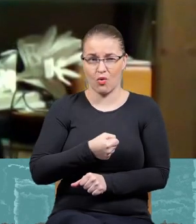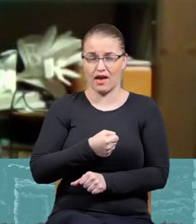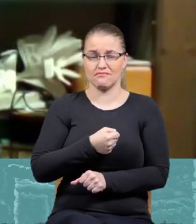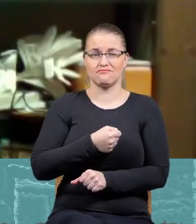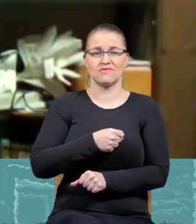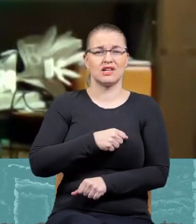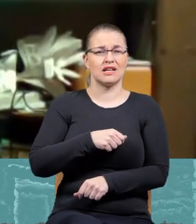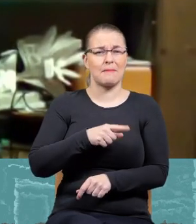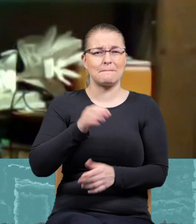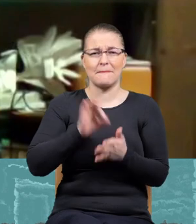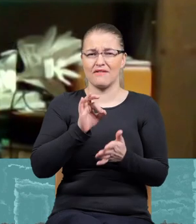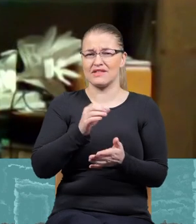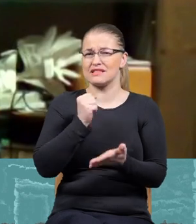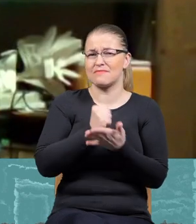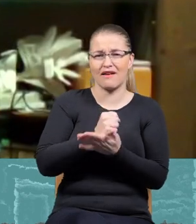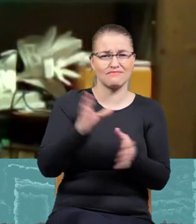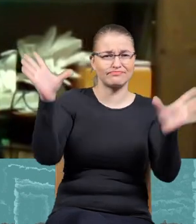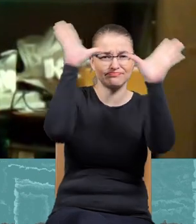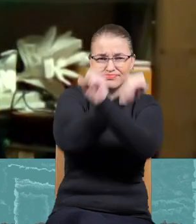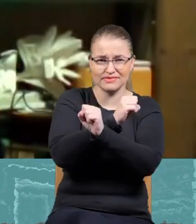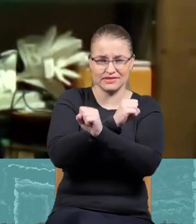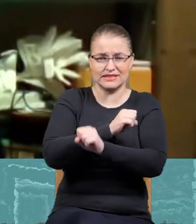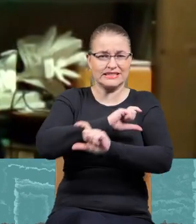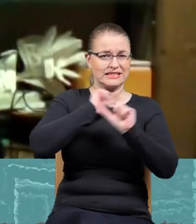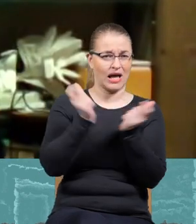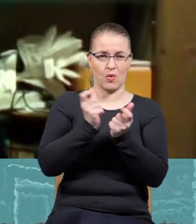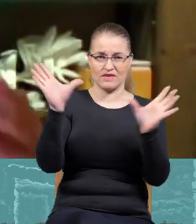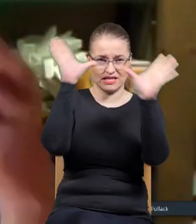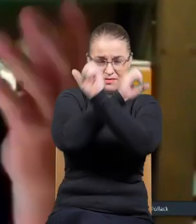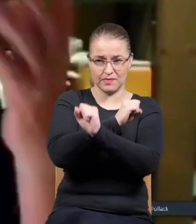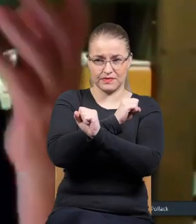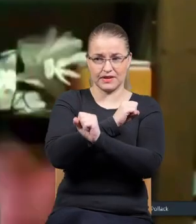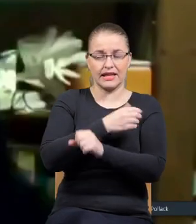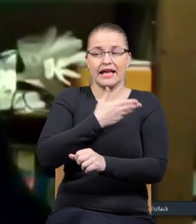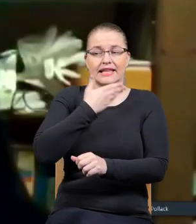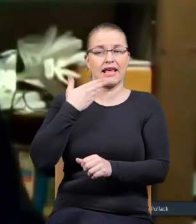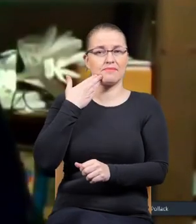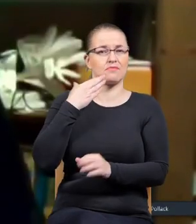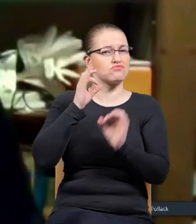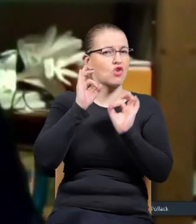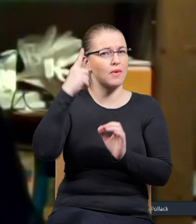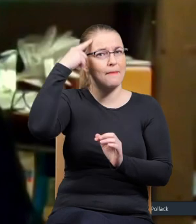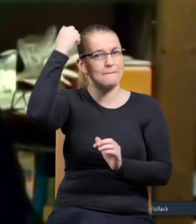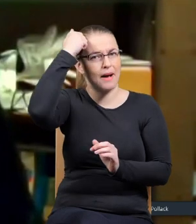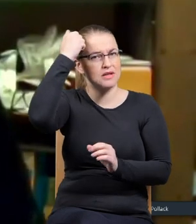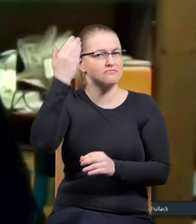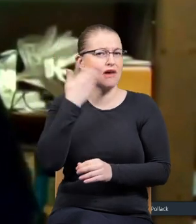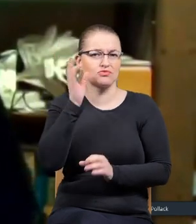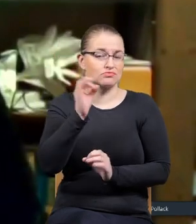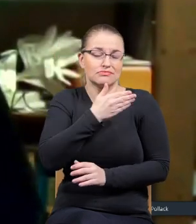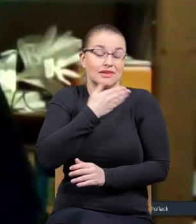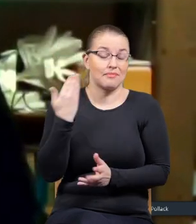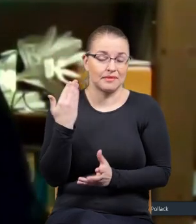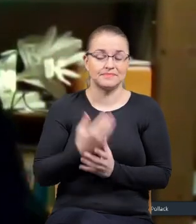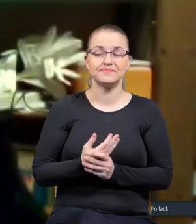niektóre rzeczy zupełnie już nie pamiętam. i zapomniałem po prostu. No, ja nie mam taką pamięć w fantastyki, no niestety.